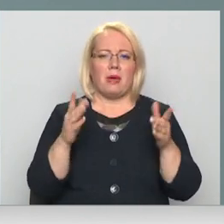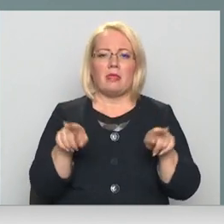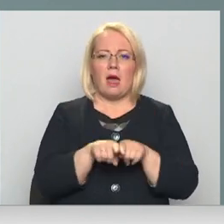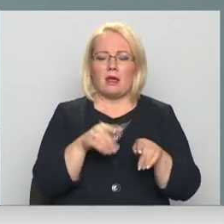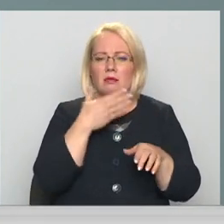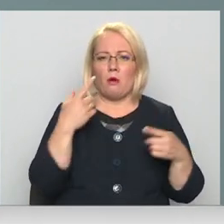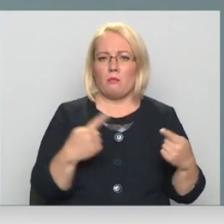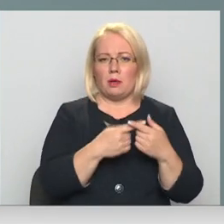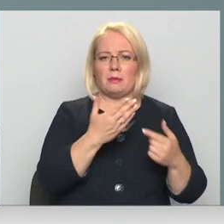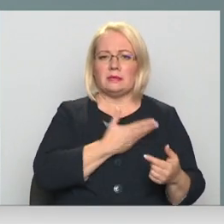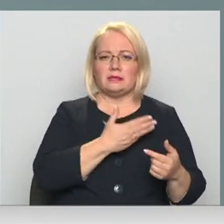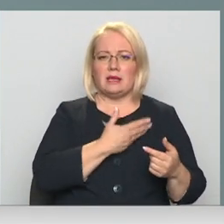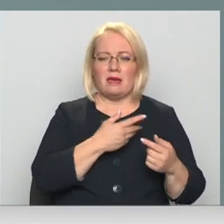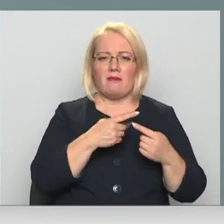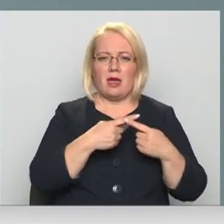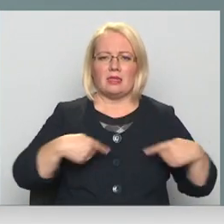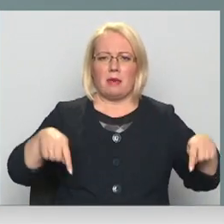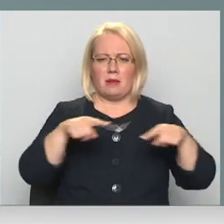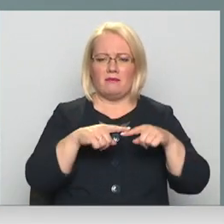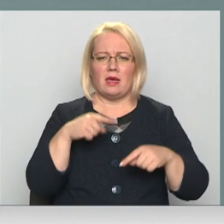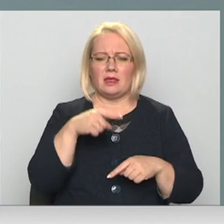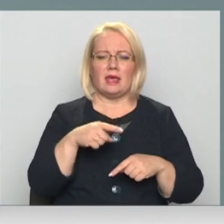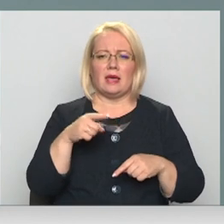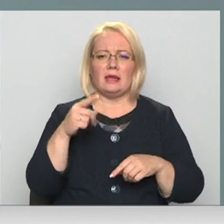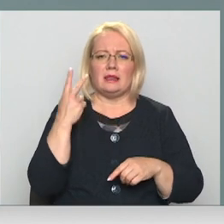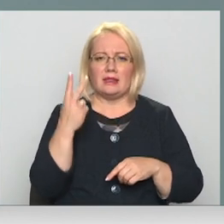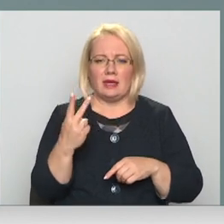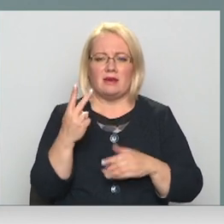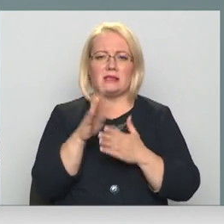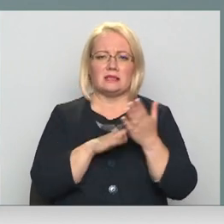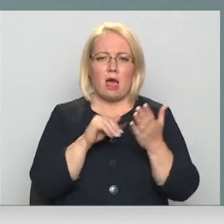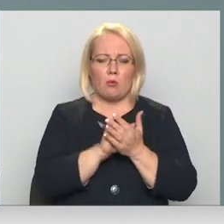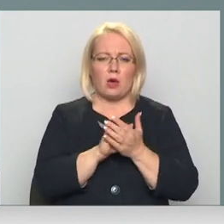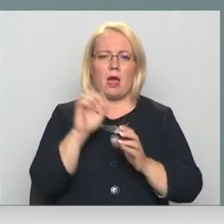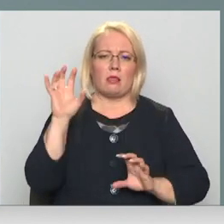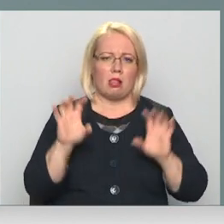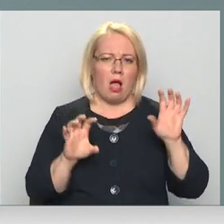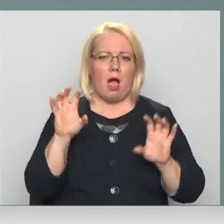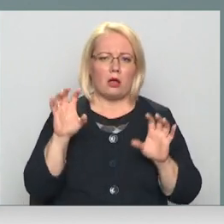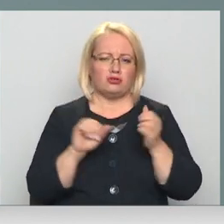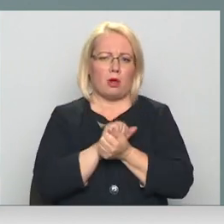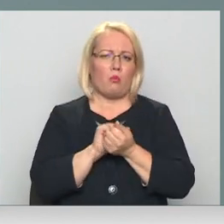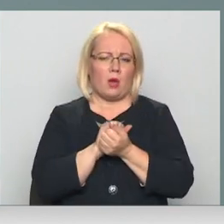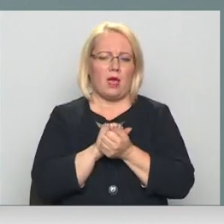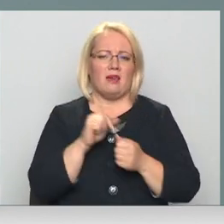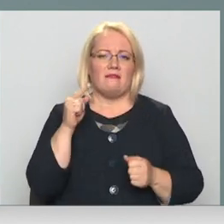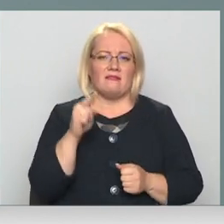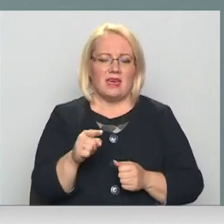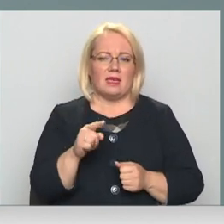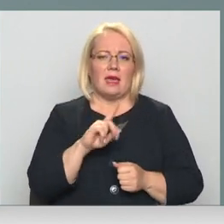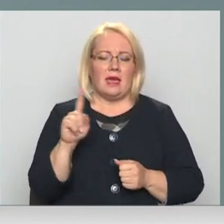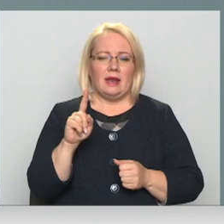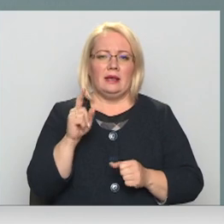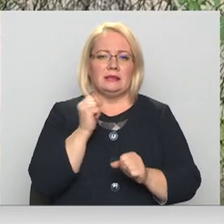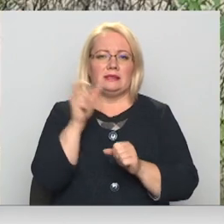piemērots dzīvē nebrīvē. Šie ir divi sabojāti lāči, kuri ir sabojāti cilvēka